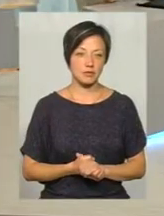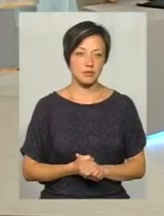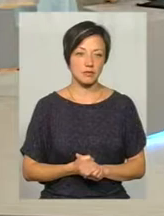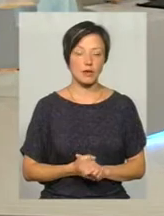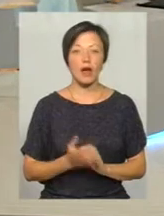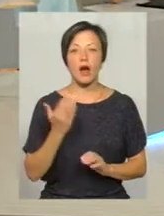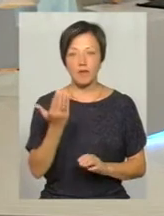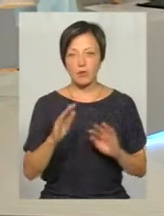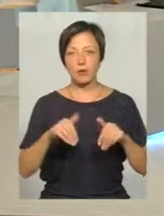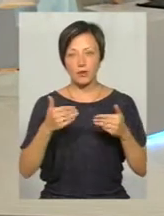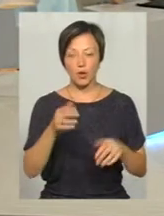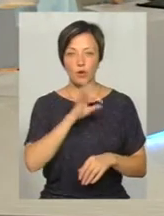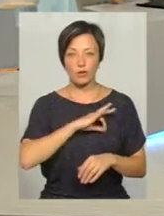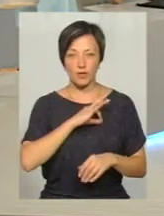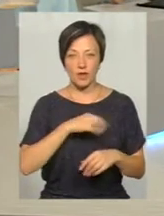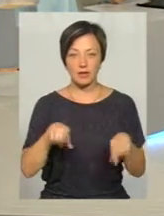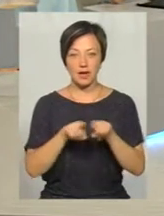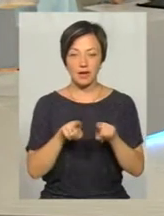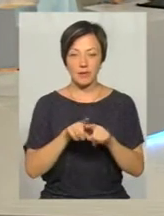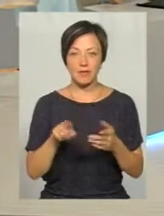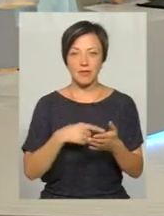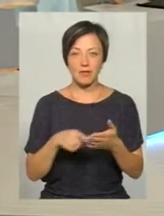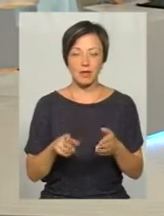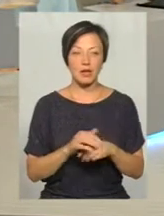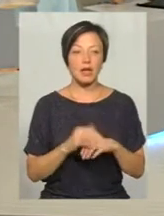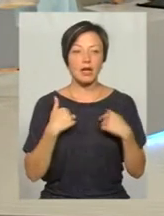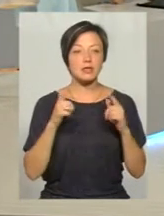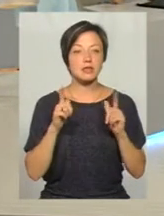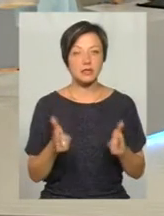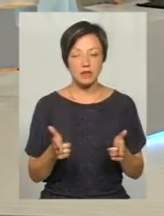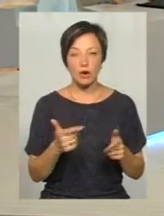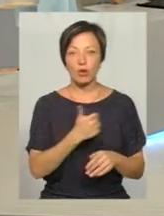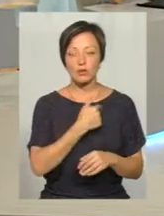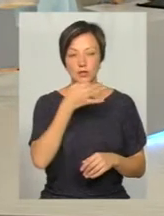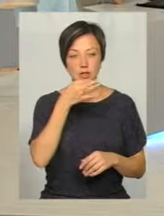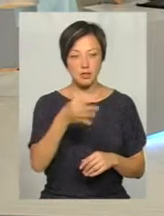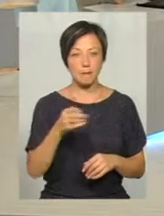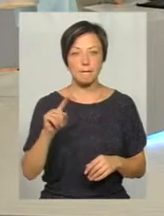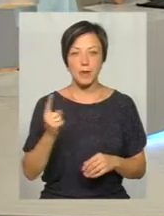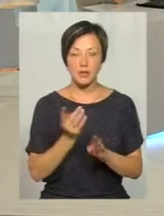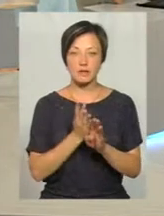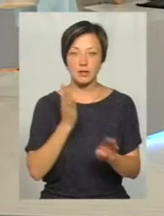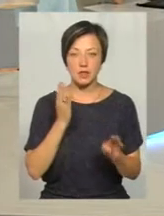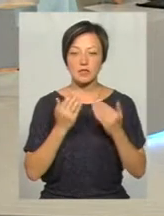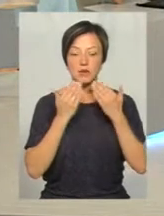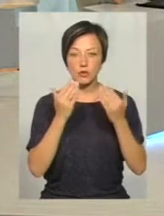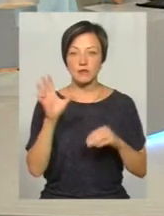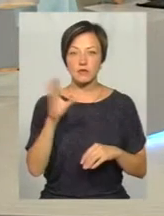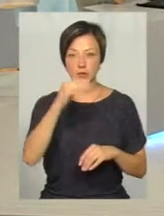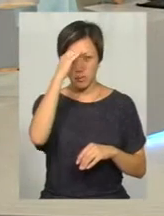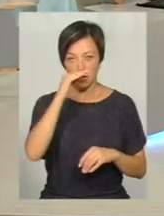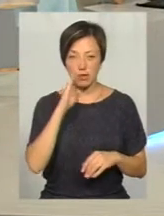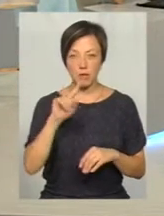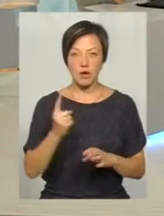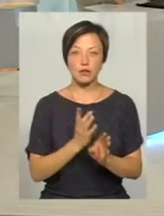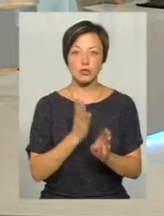А ви б рекомендували користуватися такими засобами? Цілком згідно. Ну, хочу сказати перш за все і звернутися до всіх батьків в